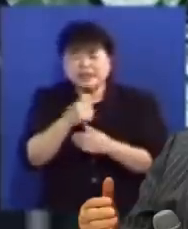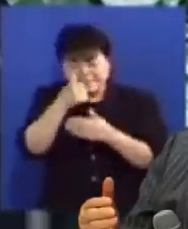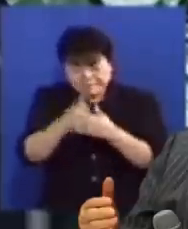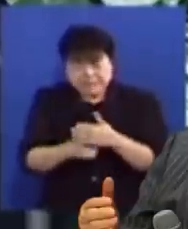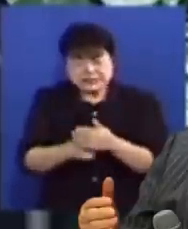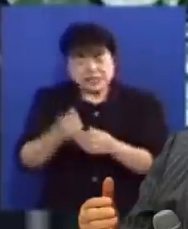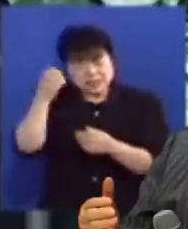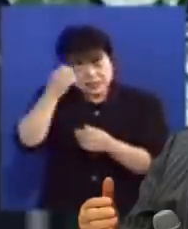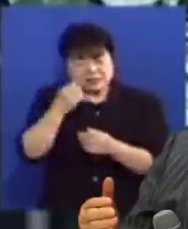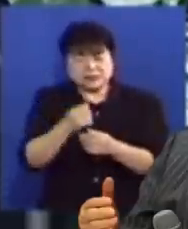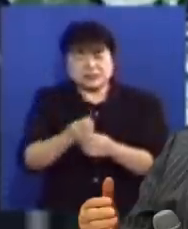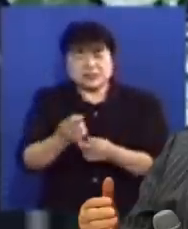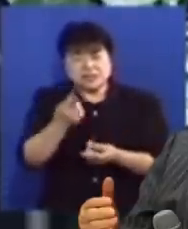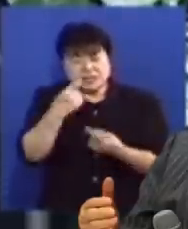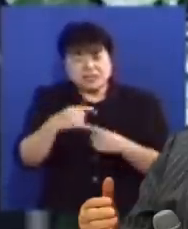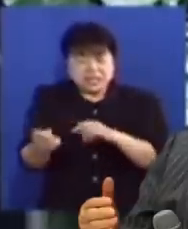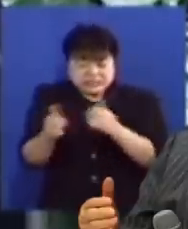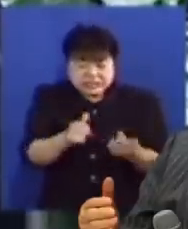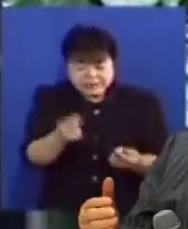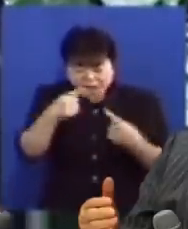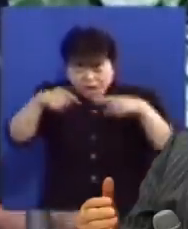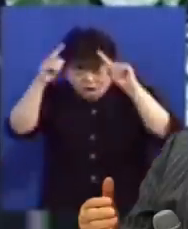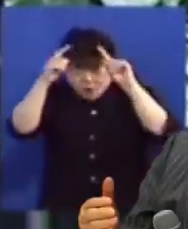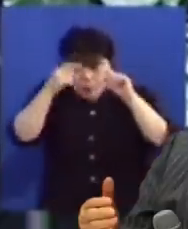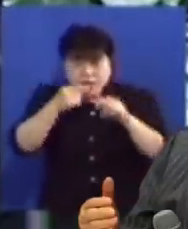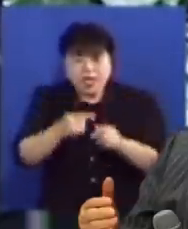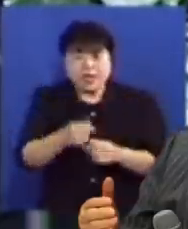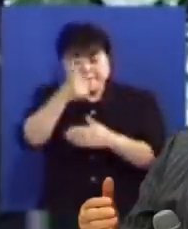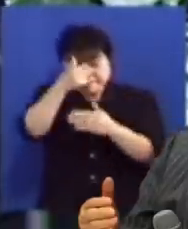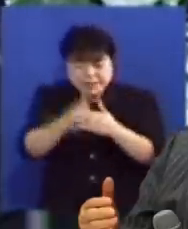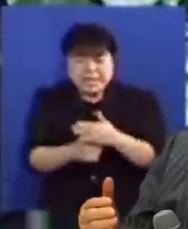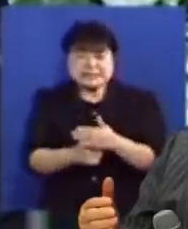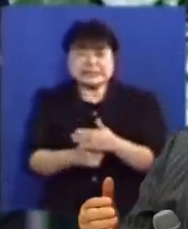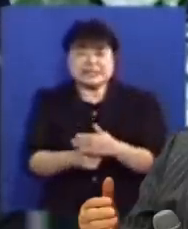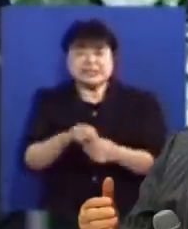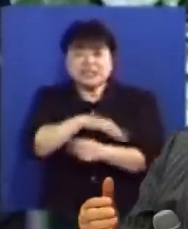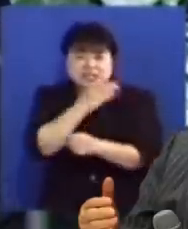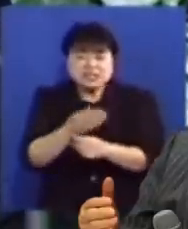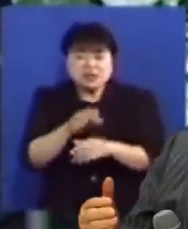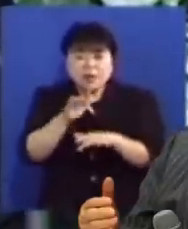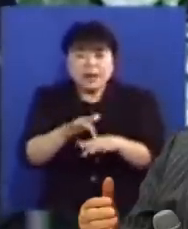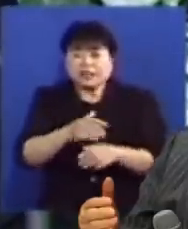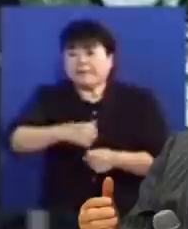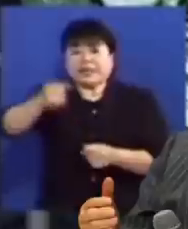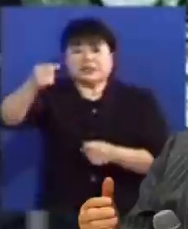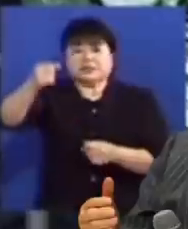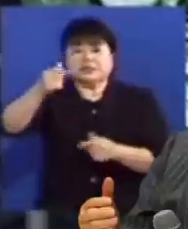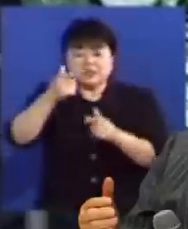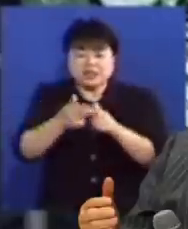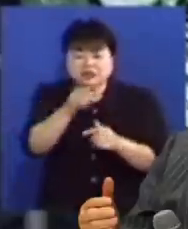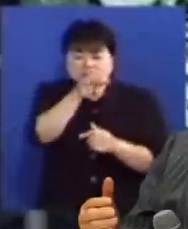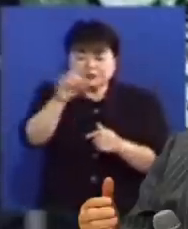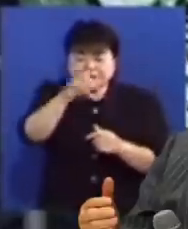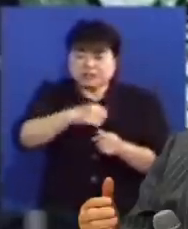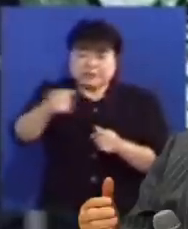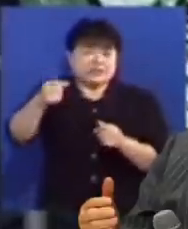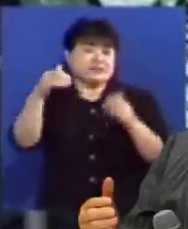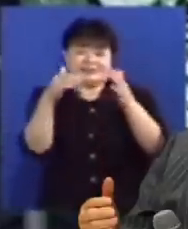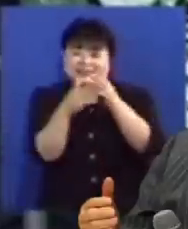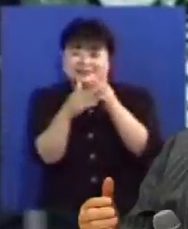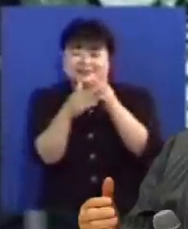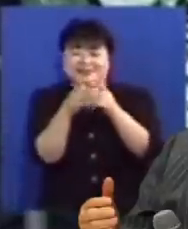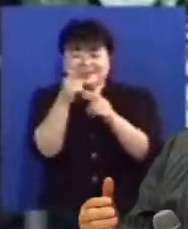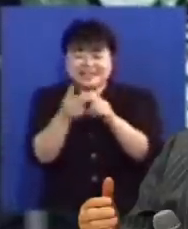능력 사망과 음보로 끌고 내려가는 그 능력을 마귀는 다 잃어버렸었습니다 예수님이 십자가에서 빼앗아버린 것입니다